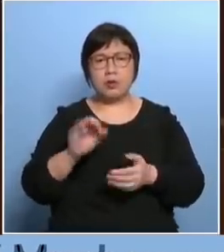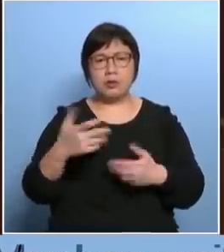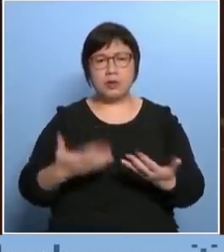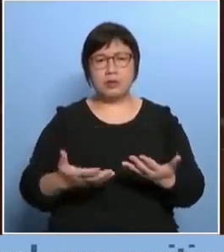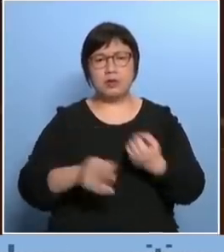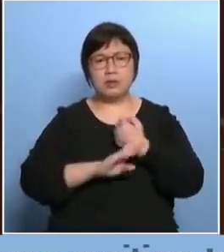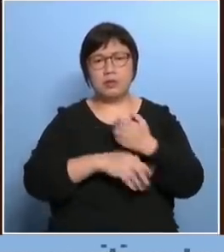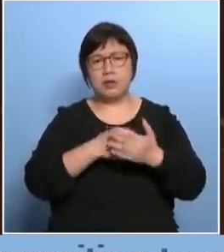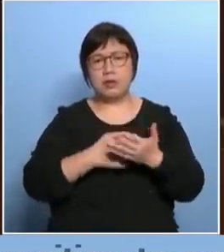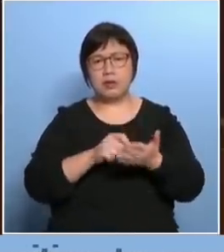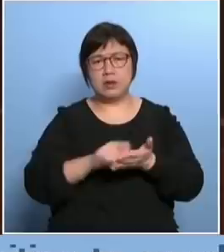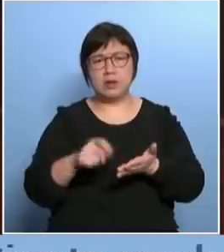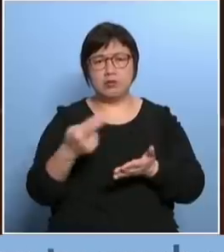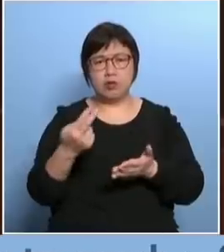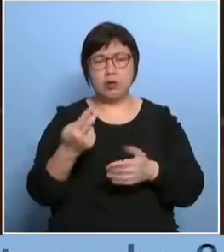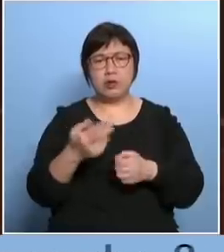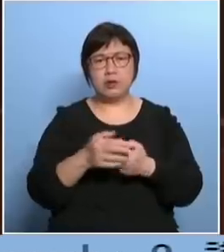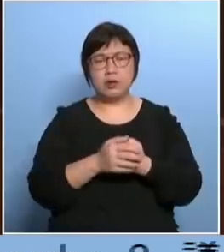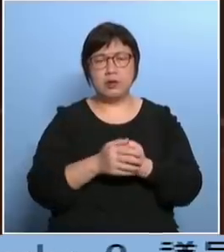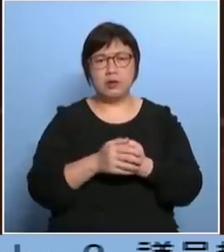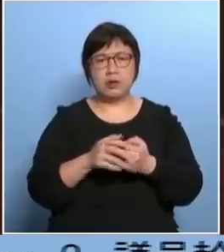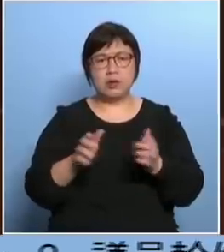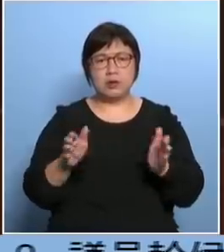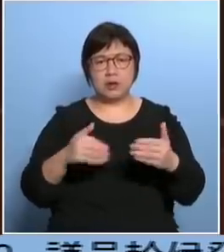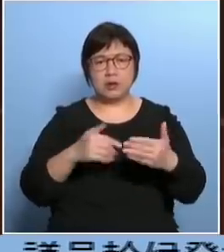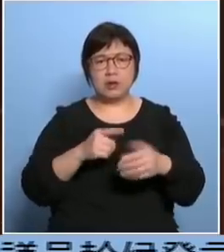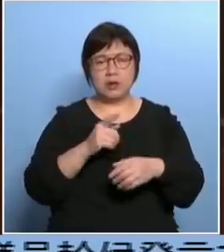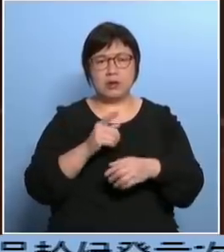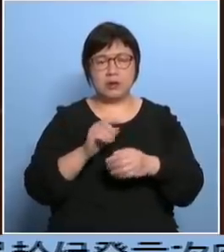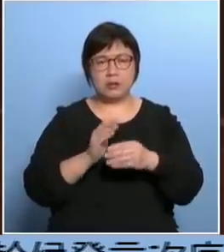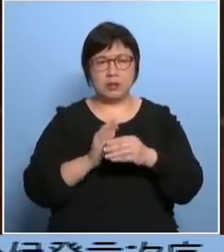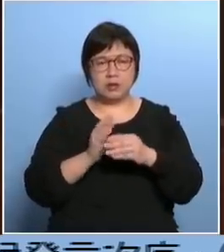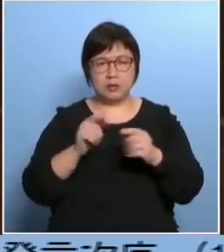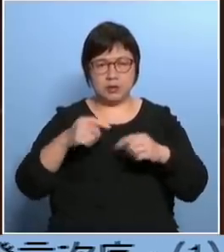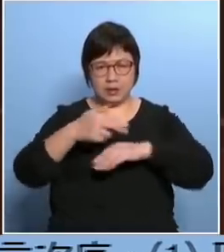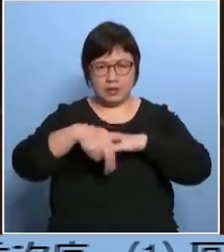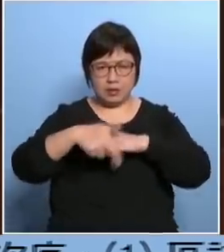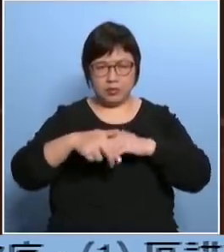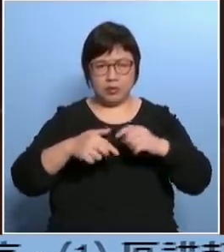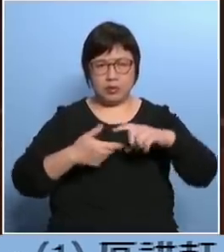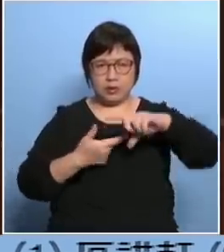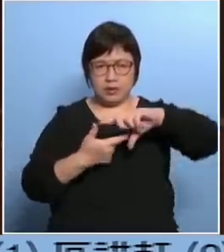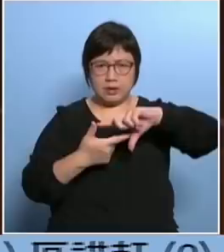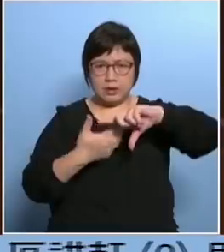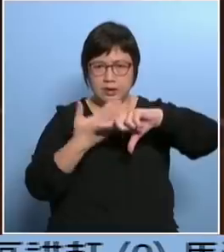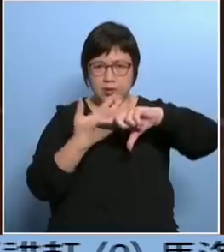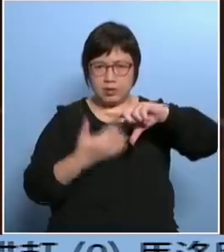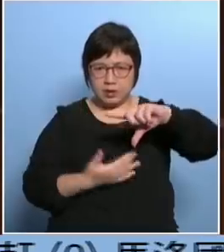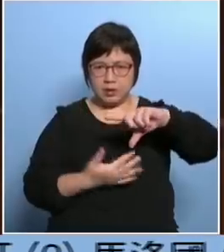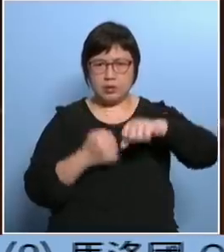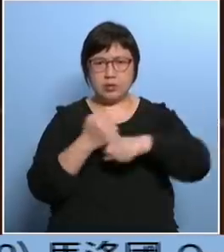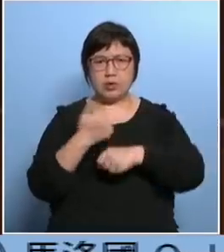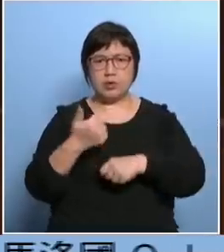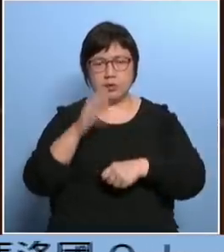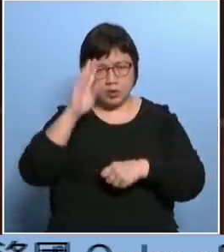今次这个条例草案里面那样将个单张加1cm少1cm这些东西都做到那就麻烦你做一下